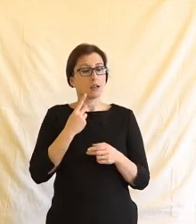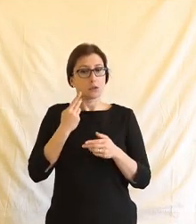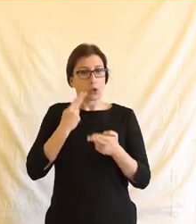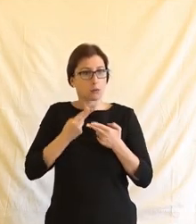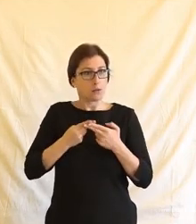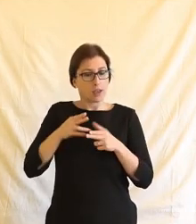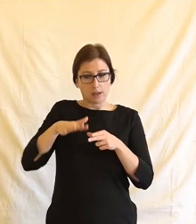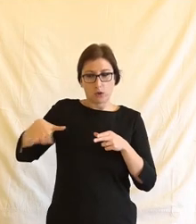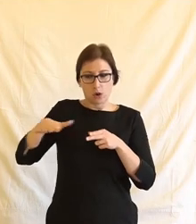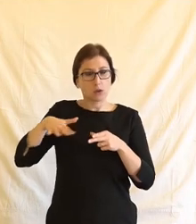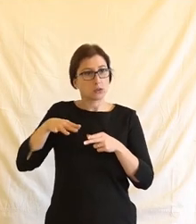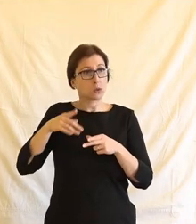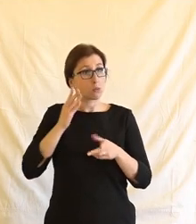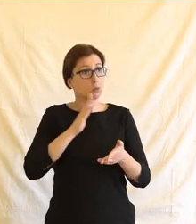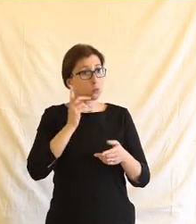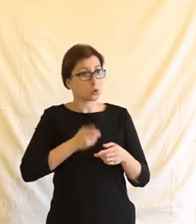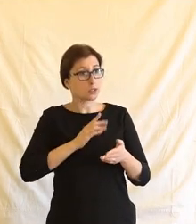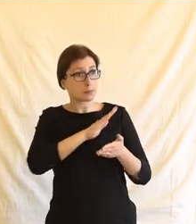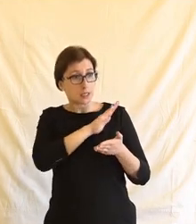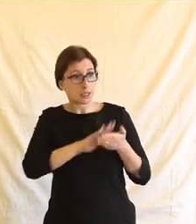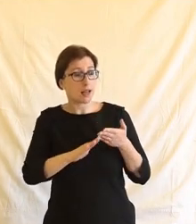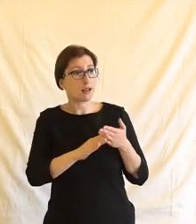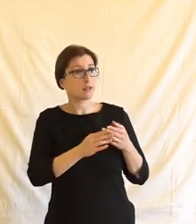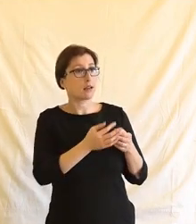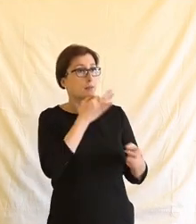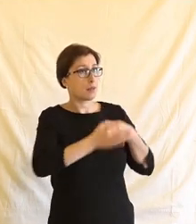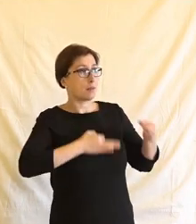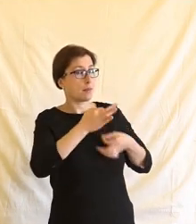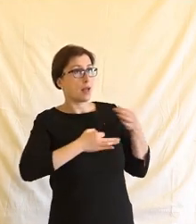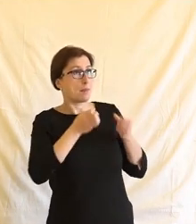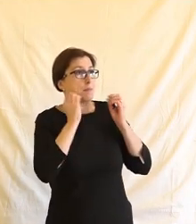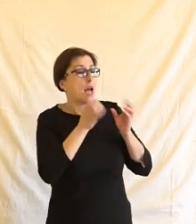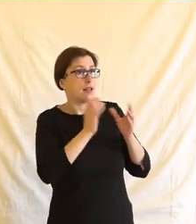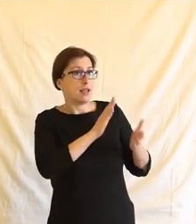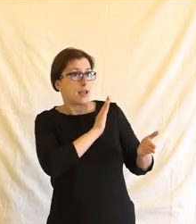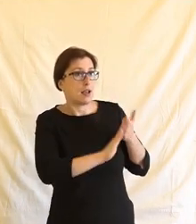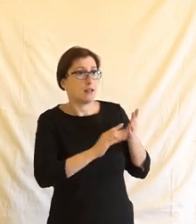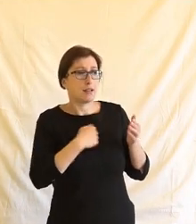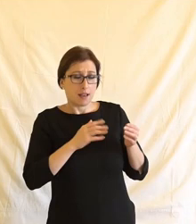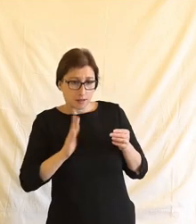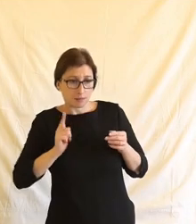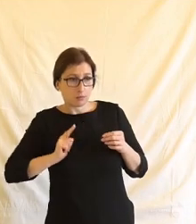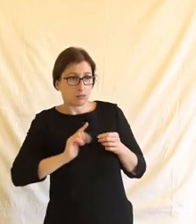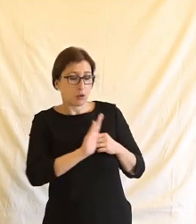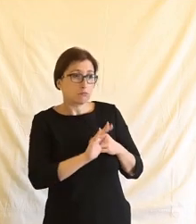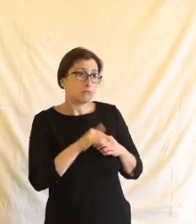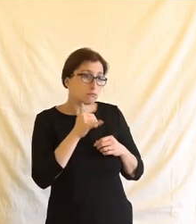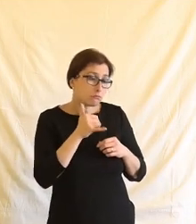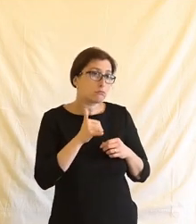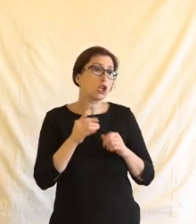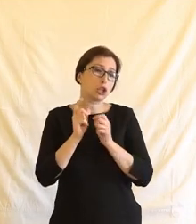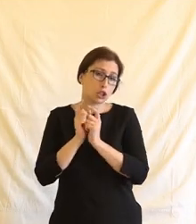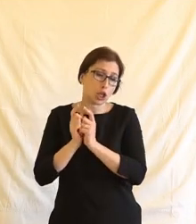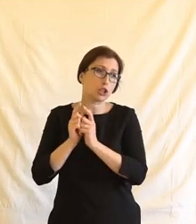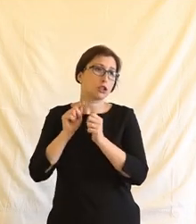agendu, tak nemusím naskakovat na třeba tu vlnu té paniky nebo té aktuálnosti, ale prostě jenom řeknu, jo, ten rámec je